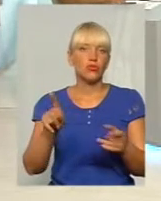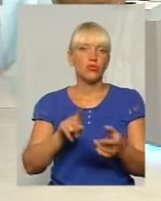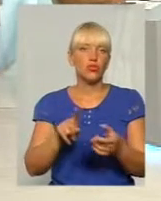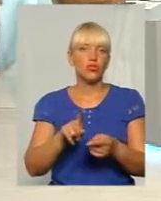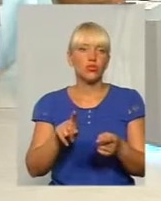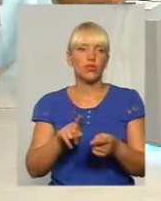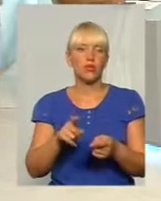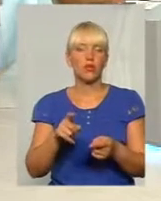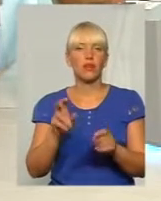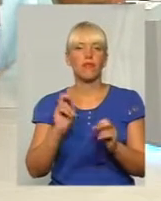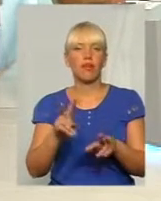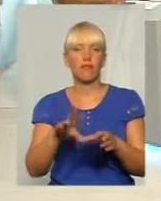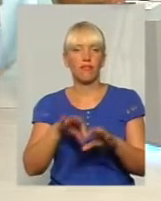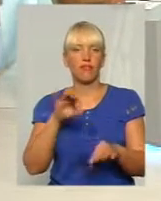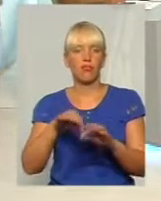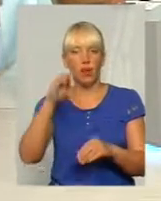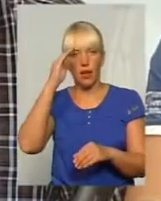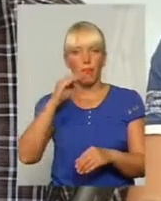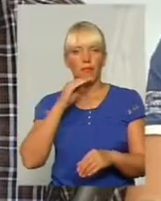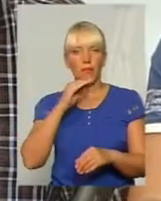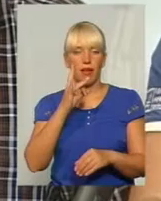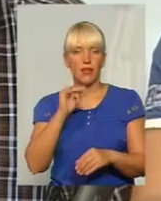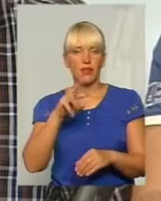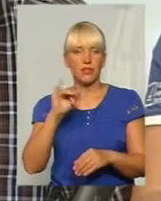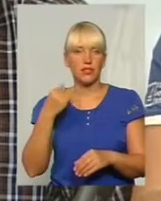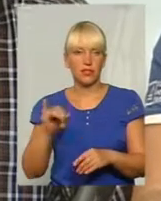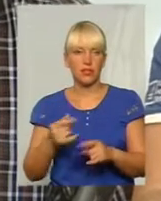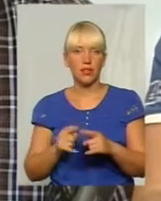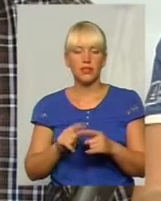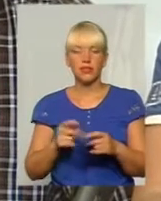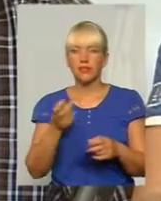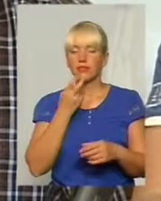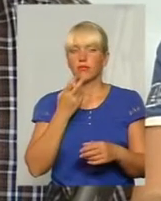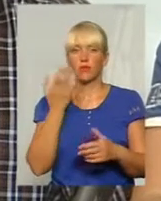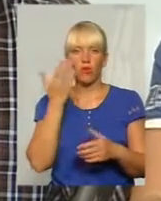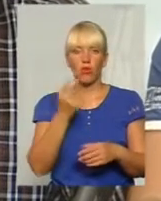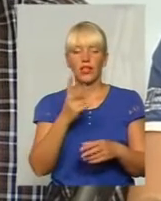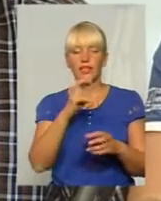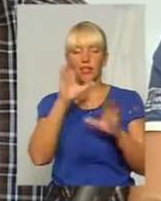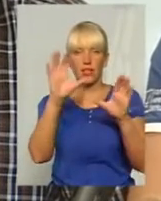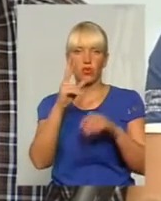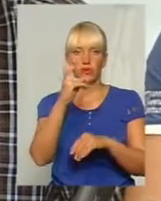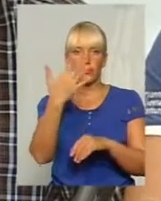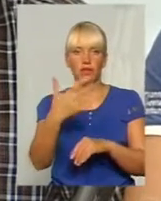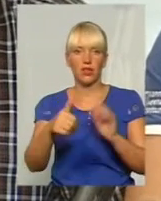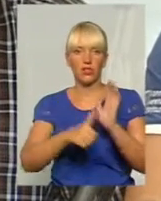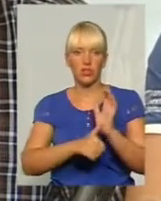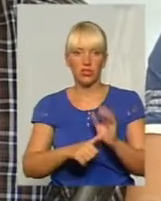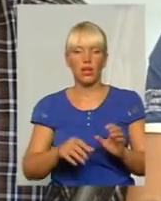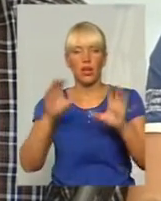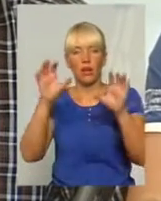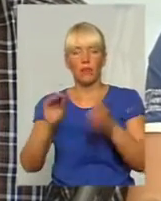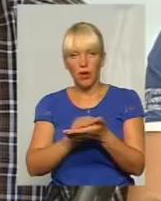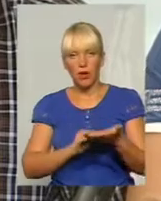Римського. Так, Папи Римського. Ну, що, ну, це смішно, коли набирається навіть за закони, там 226 по 50 раз переголосовується на